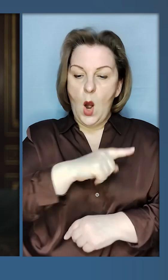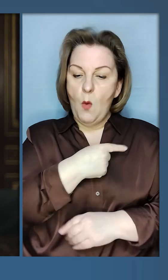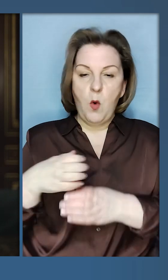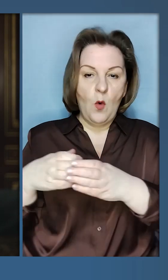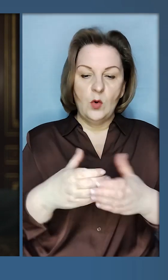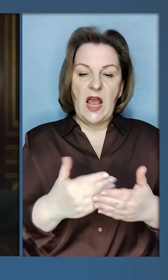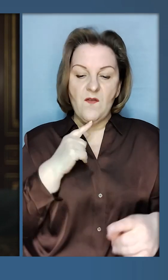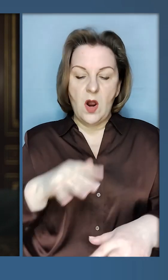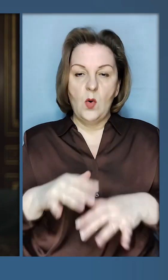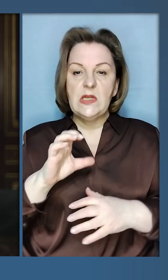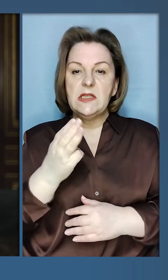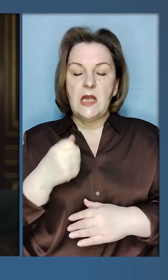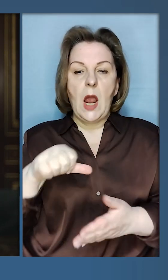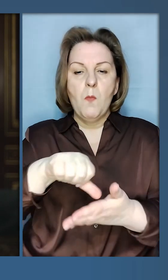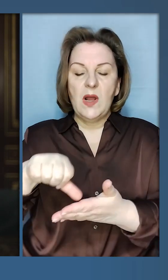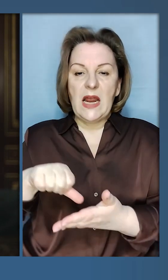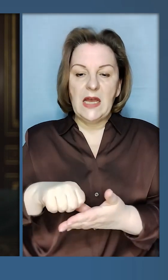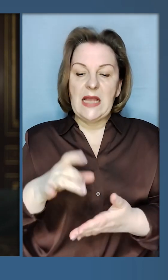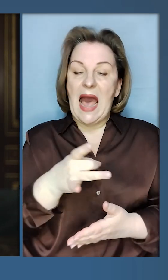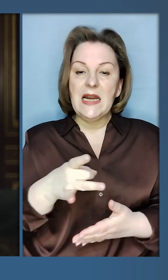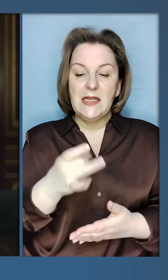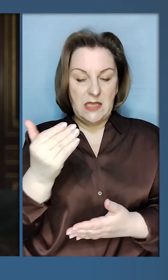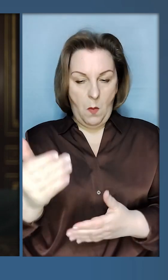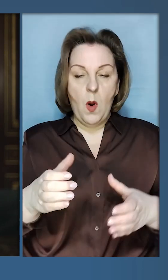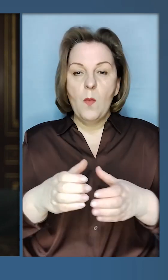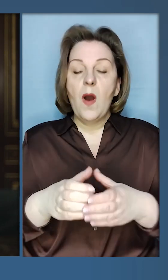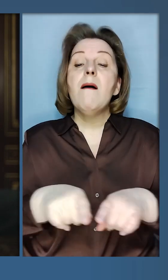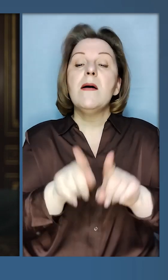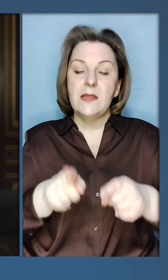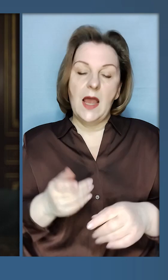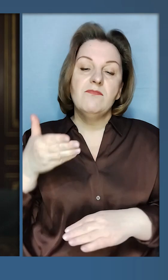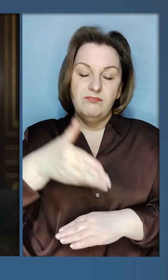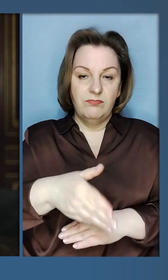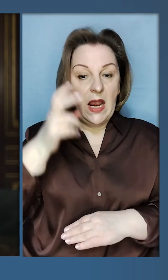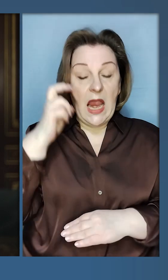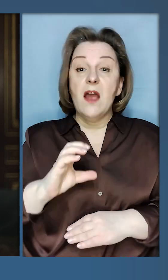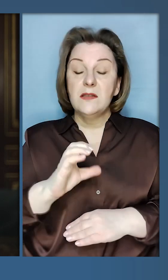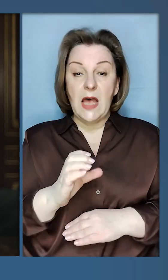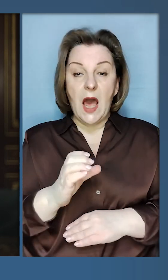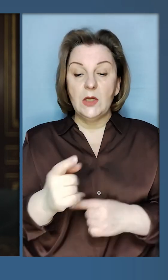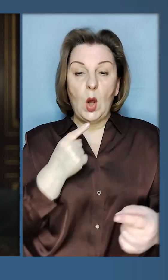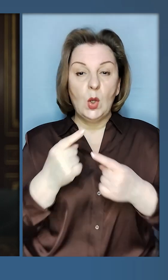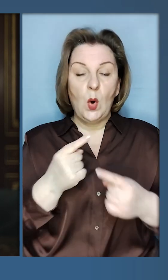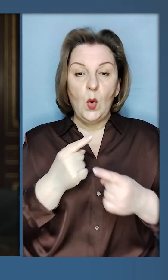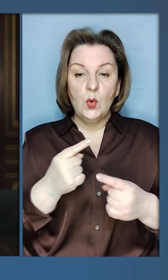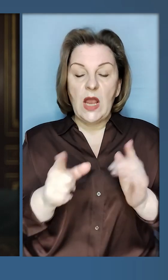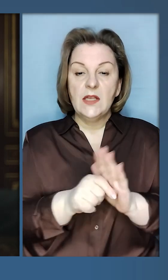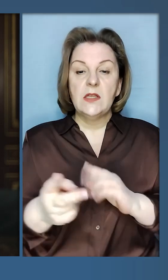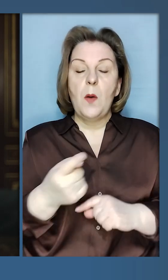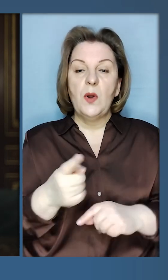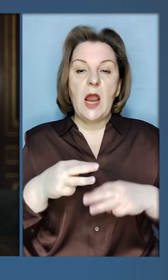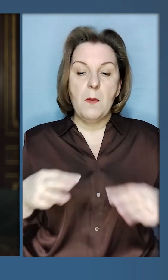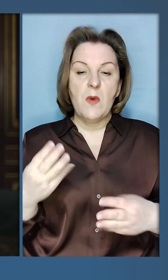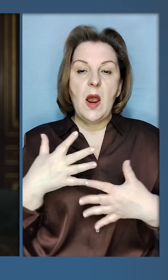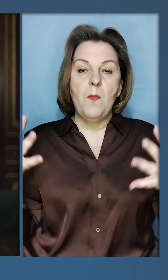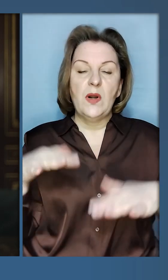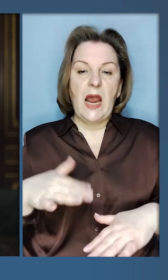потужна делегація від Конгресу США. Представники Республіканської партії теж в Києві. Середа – розмова з прем